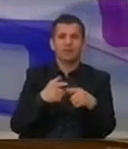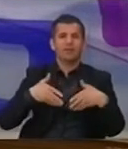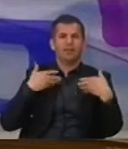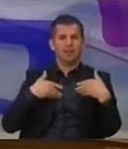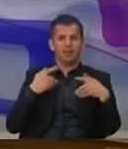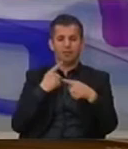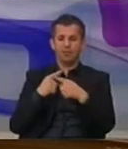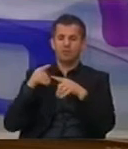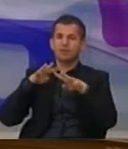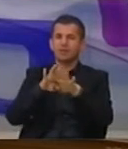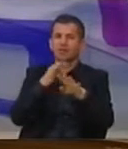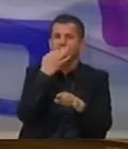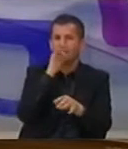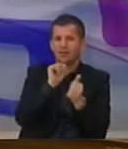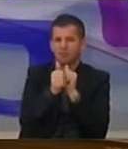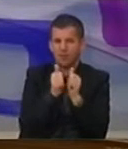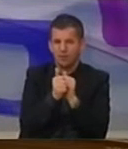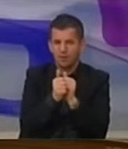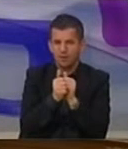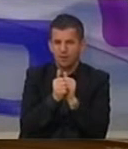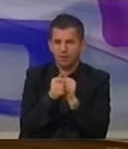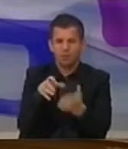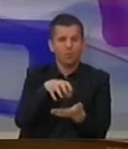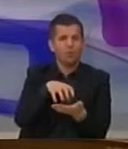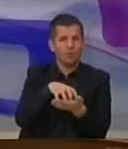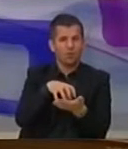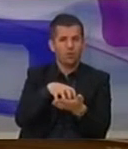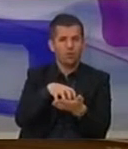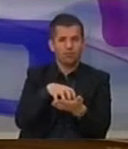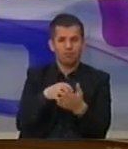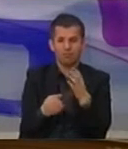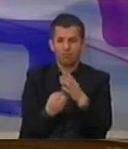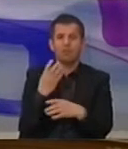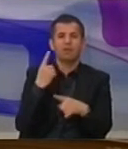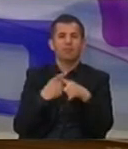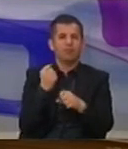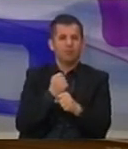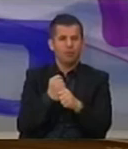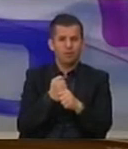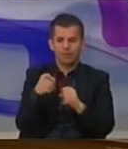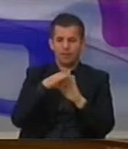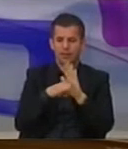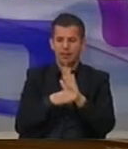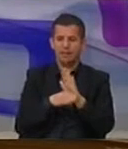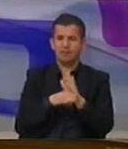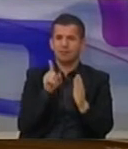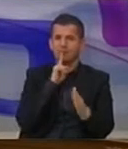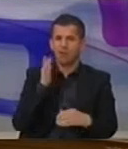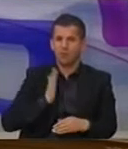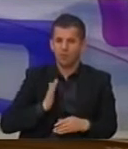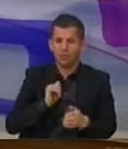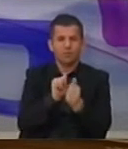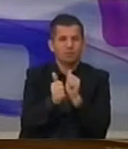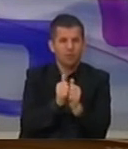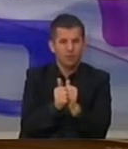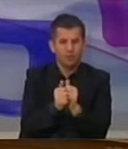strategjisë për zhvillimin e sportit, ekipët për cilat janë themeluar dhe popunojnë, ligjë për sponsorizime në kulturë dhe në sport,